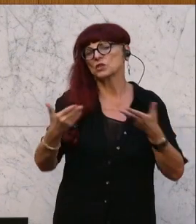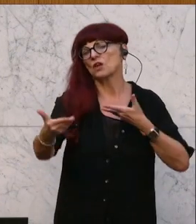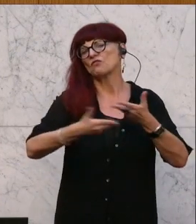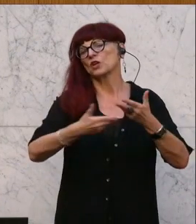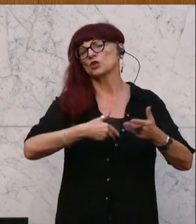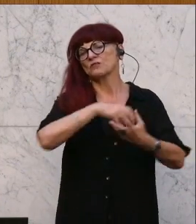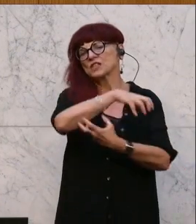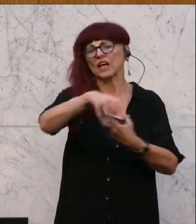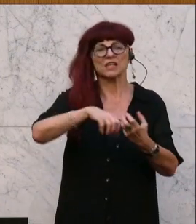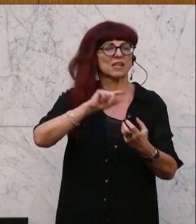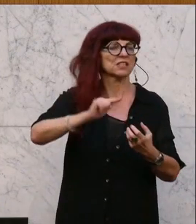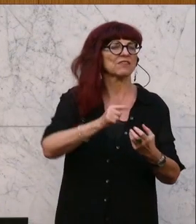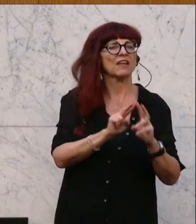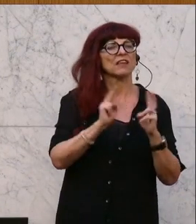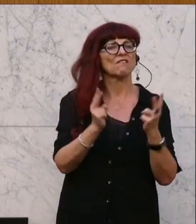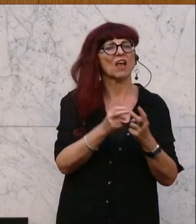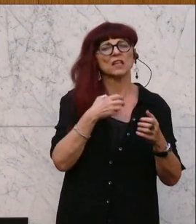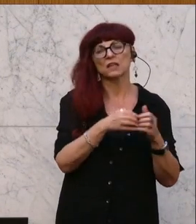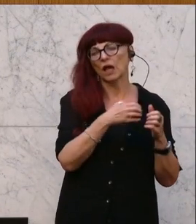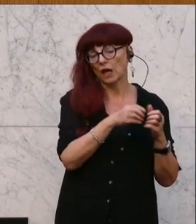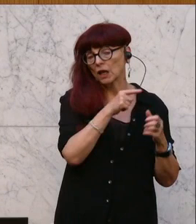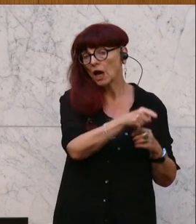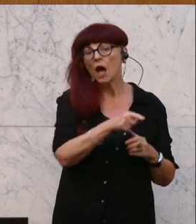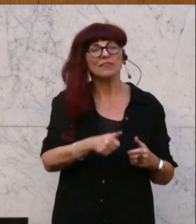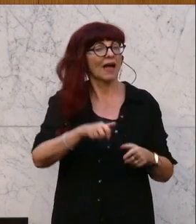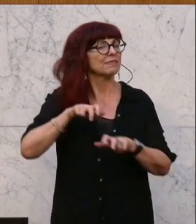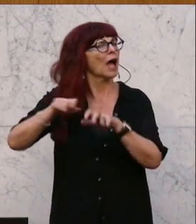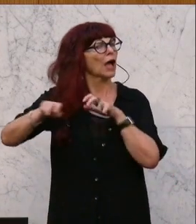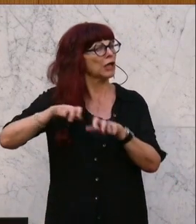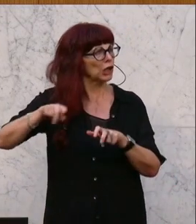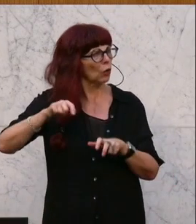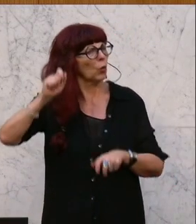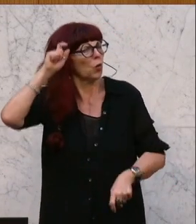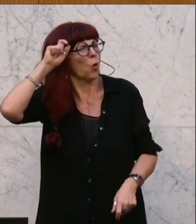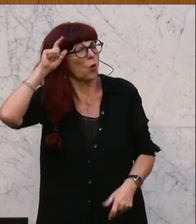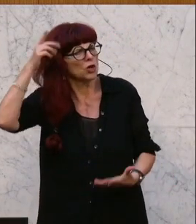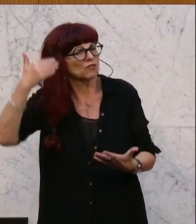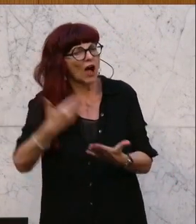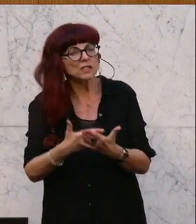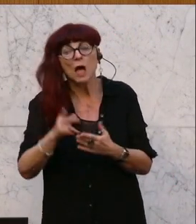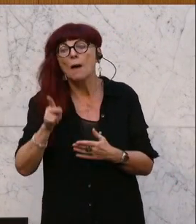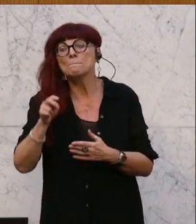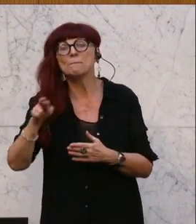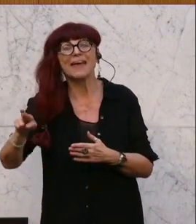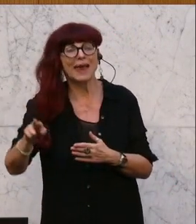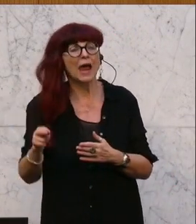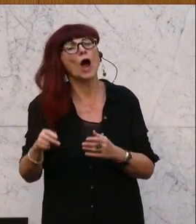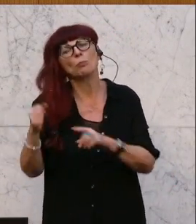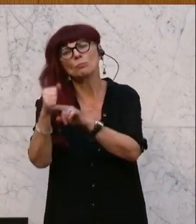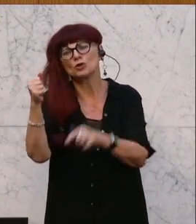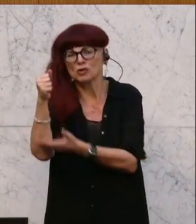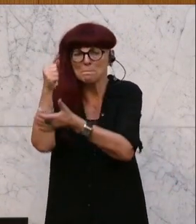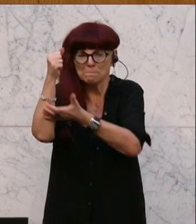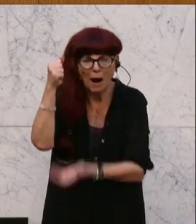Regierung, ÖVP und Grüne, aus ihrer Sicht absolut logisch auch das teuerste PR-Budget aller Zeiten. Ich